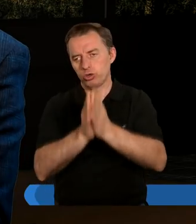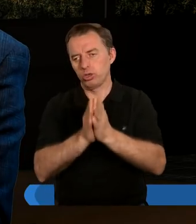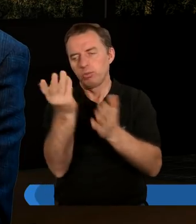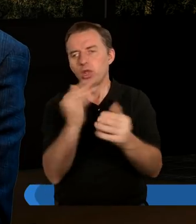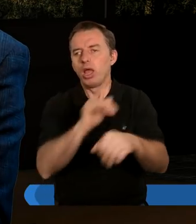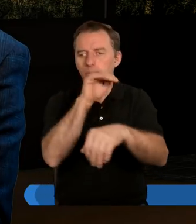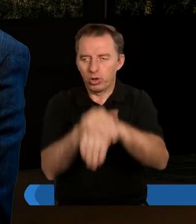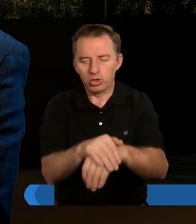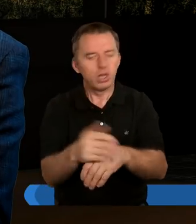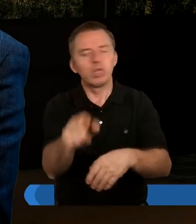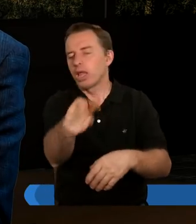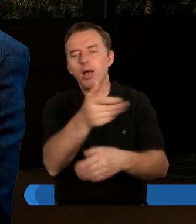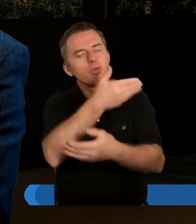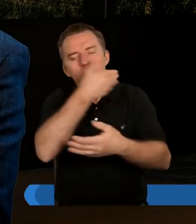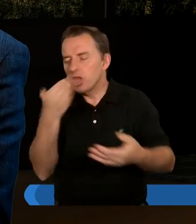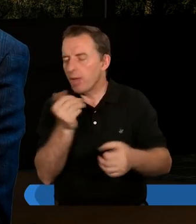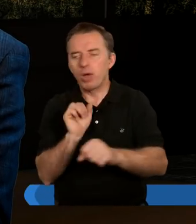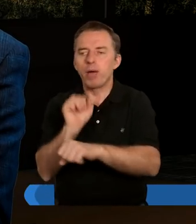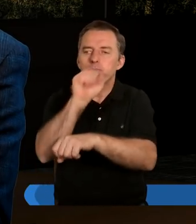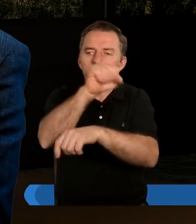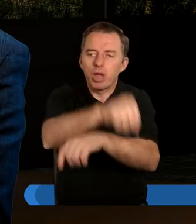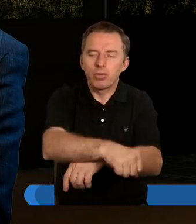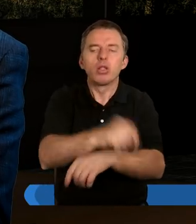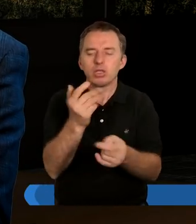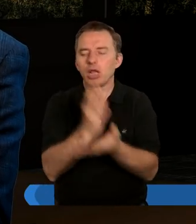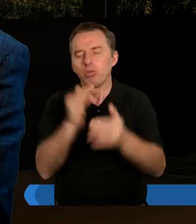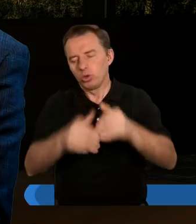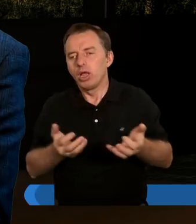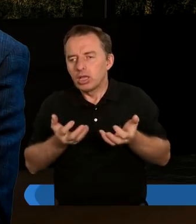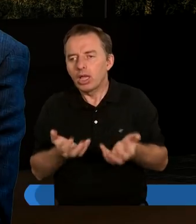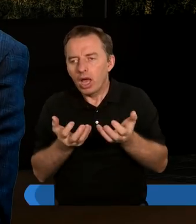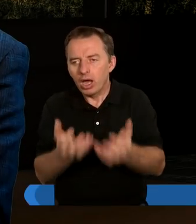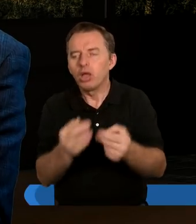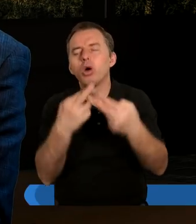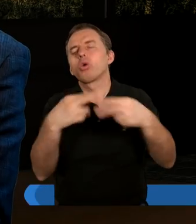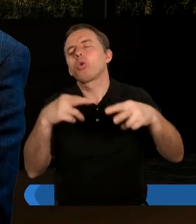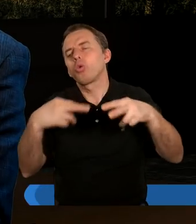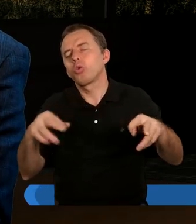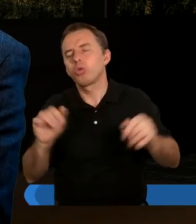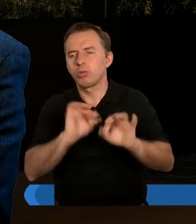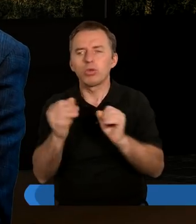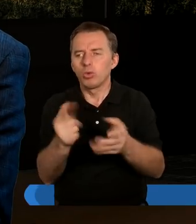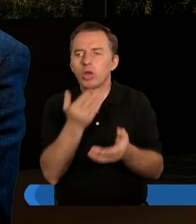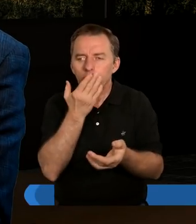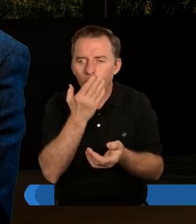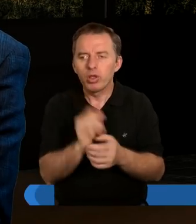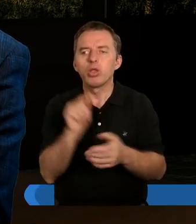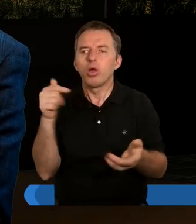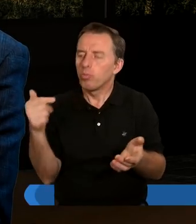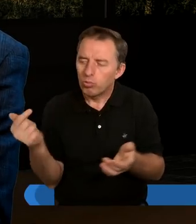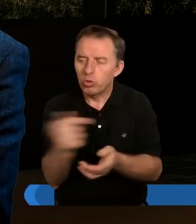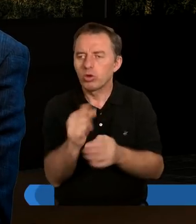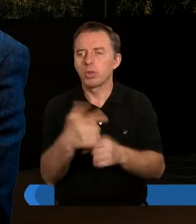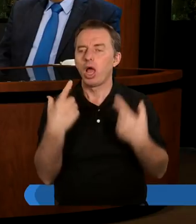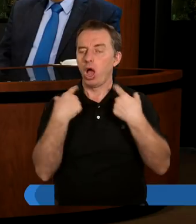jest pojednanie, tam nie ma przemocy. Owszem, można zachęcać, można na różne sposoby motywować, ale to musi